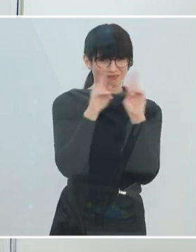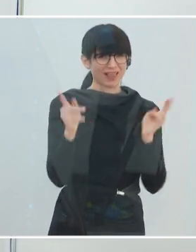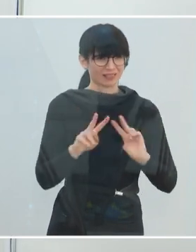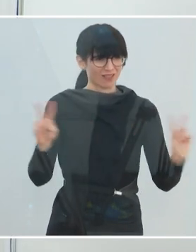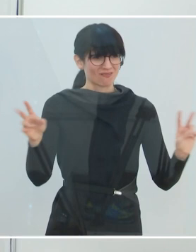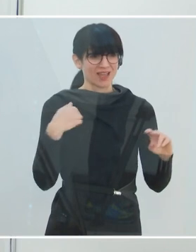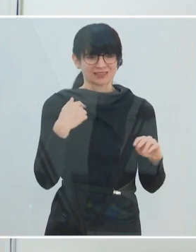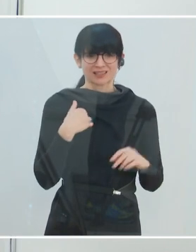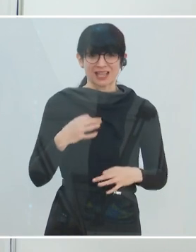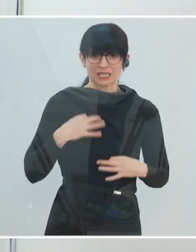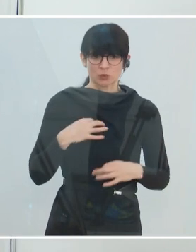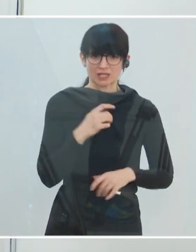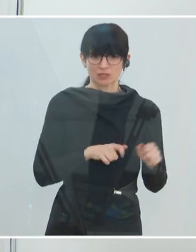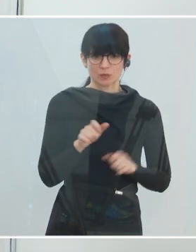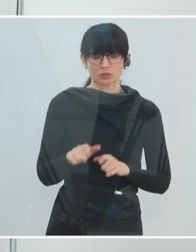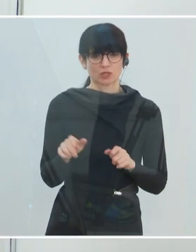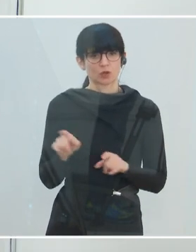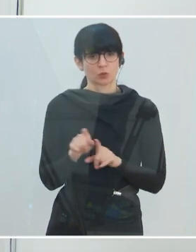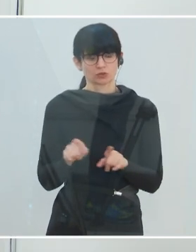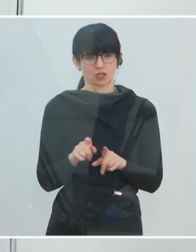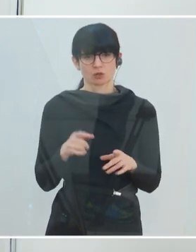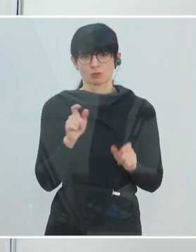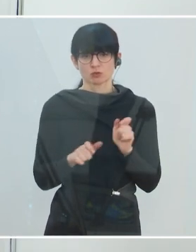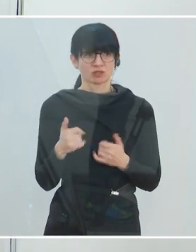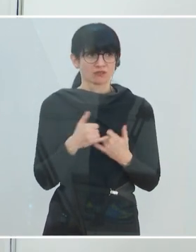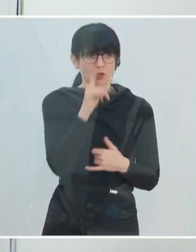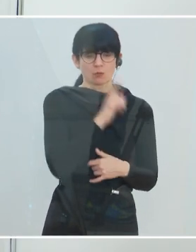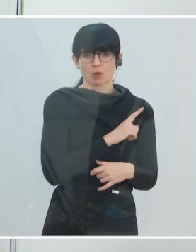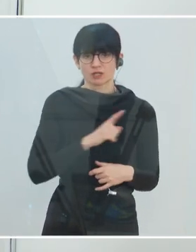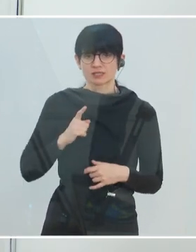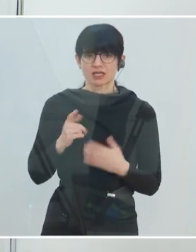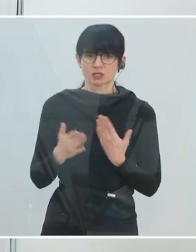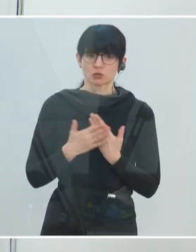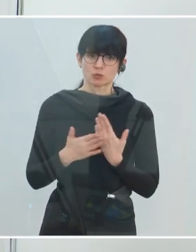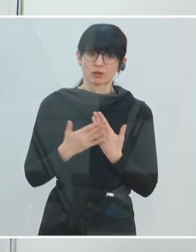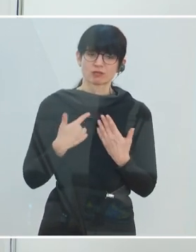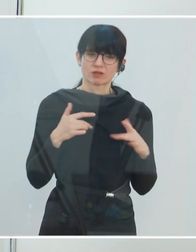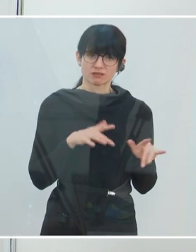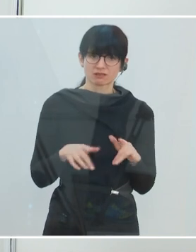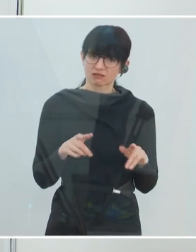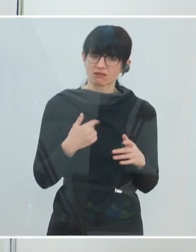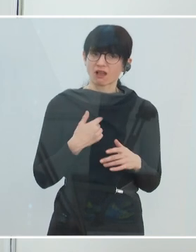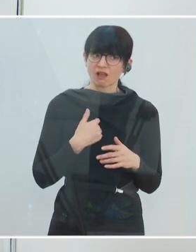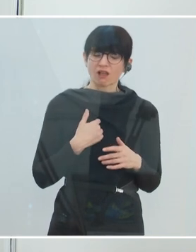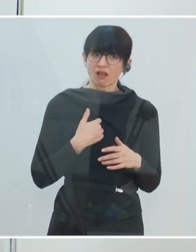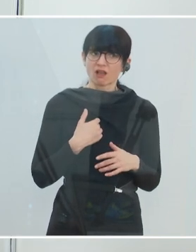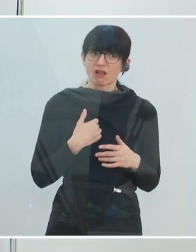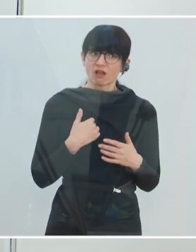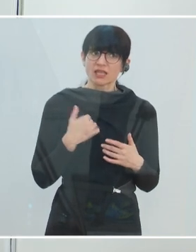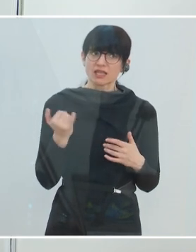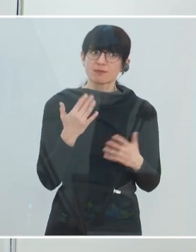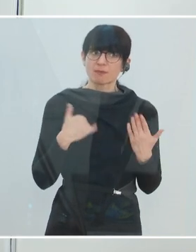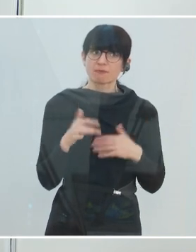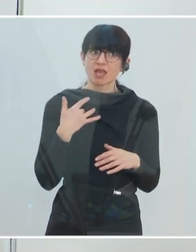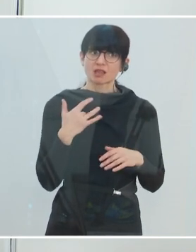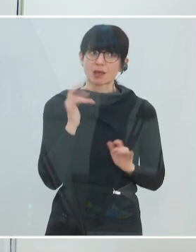Das Gesundheitspersonal und Personen wie zum Beispiel die Polizei, die jetzt stark an der Front arbeiten, die werden immer mehr